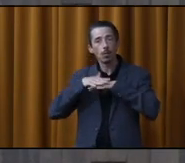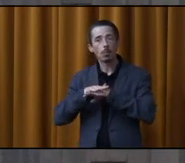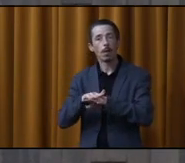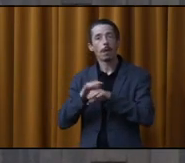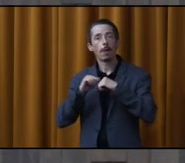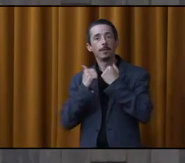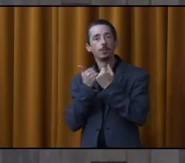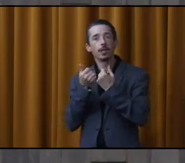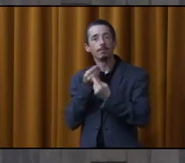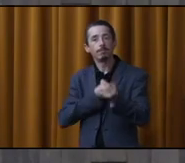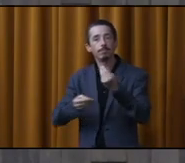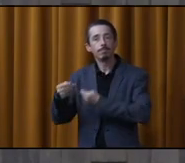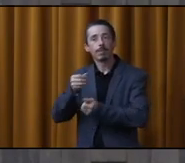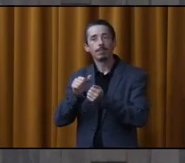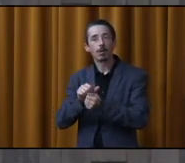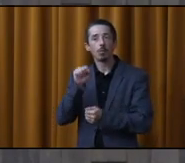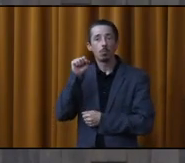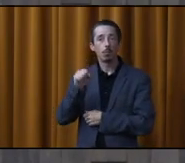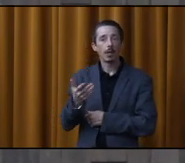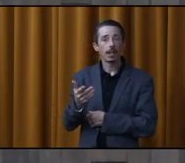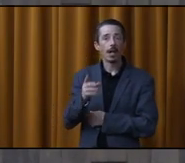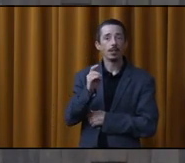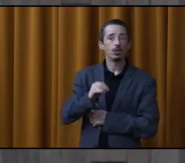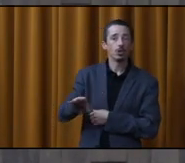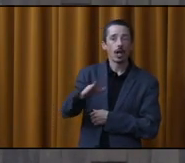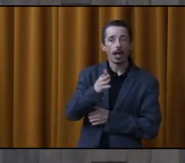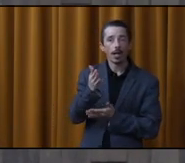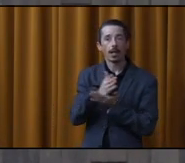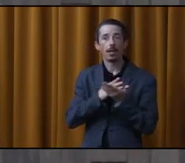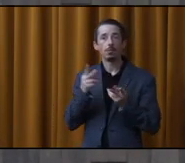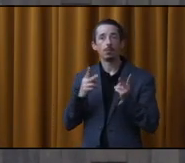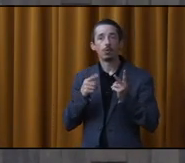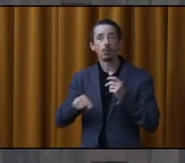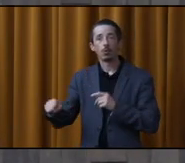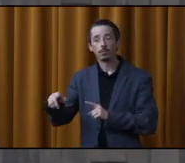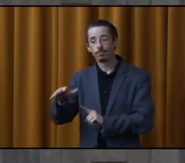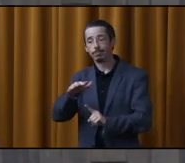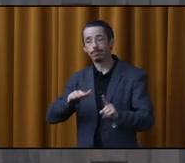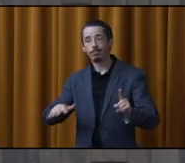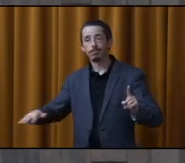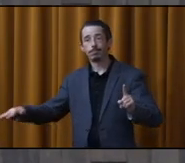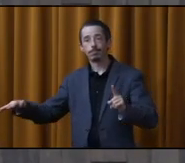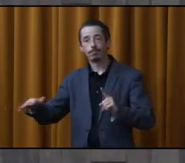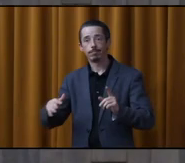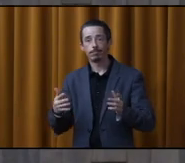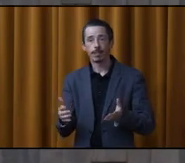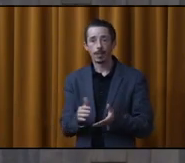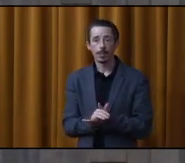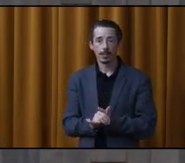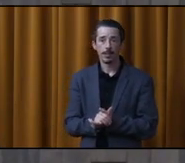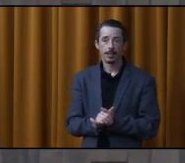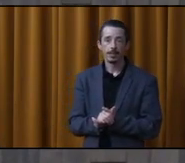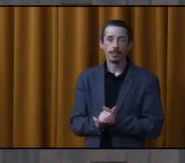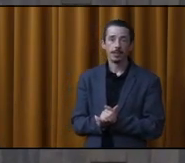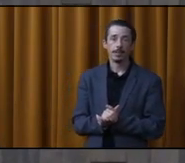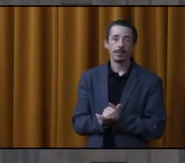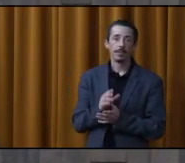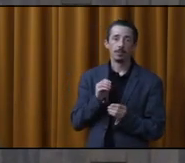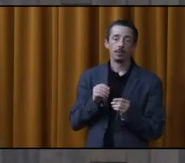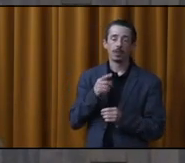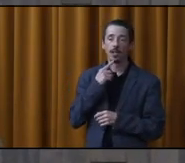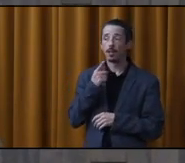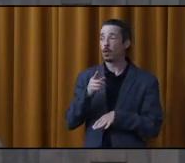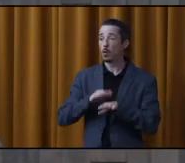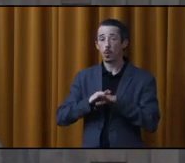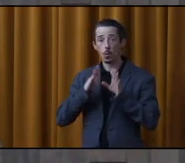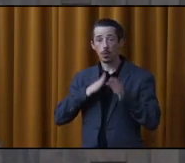sociale-là entre les propriétaires de chiens et les gens qui sont au pourtour. Puis juste vous dire, non seulement la